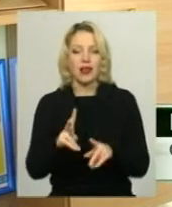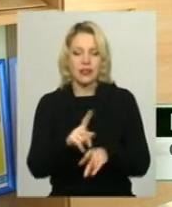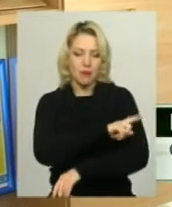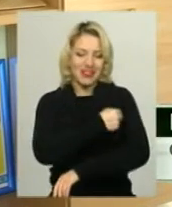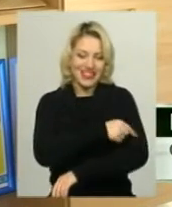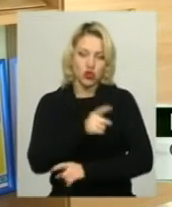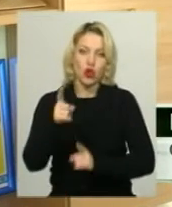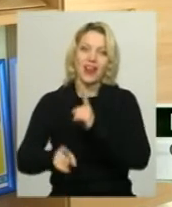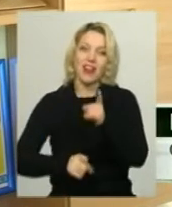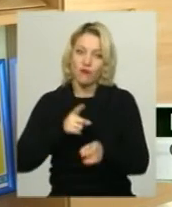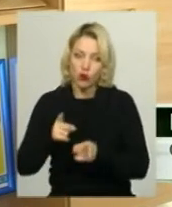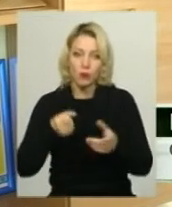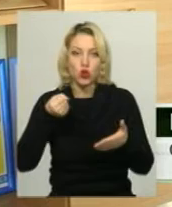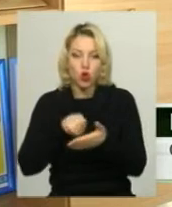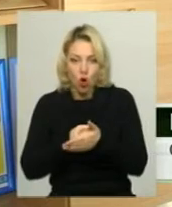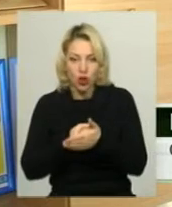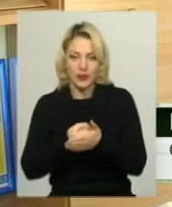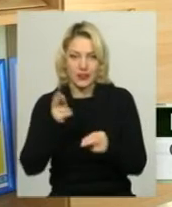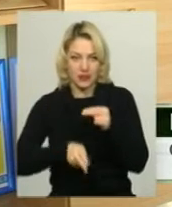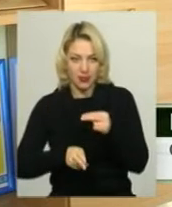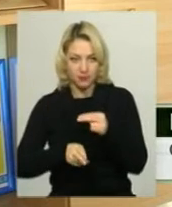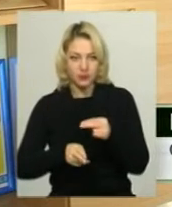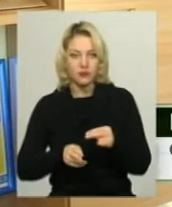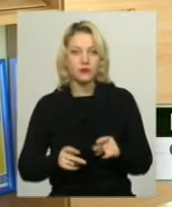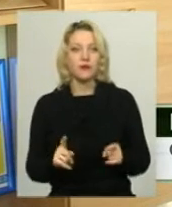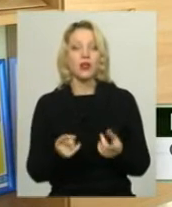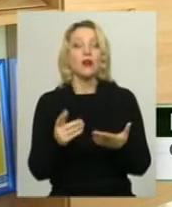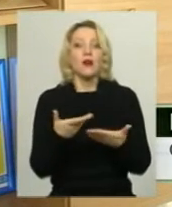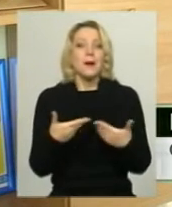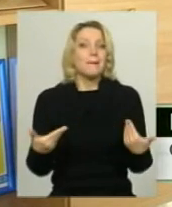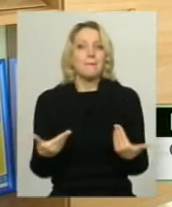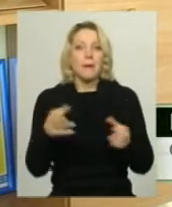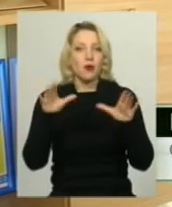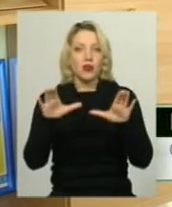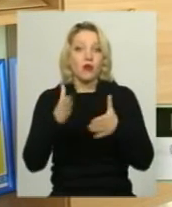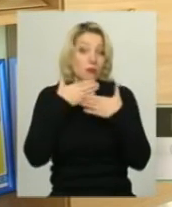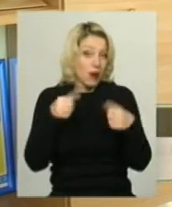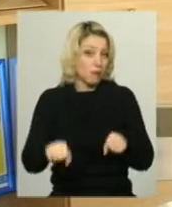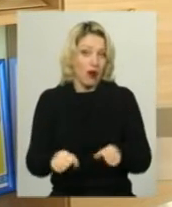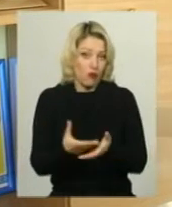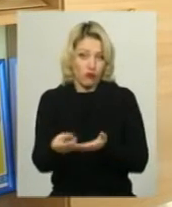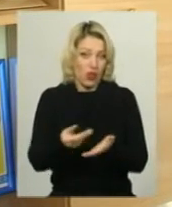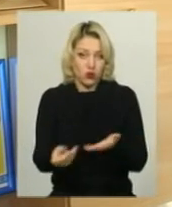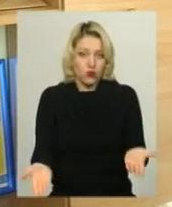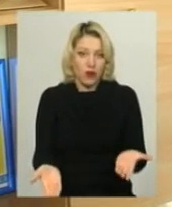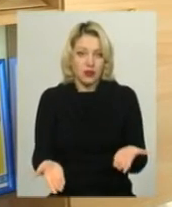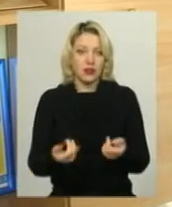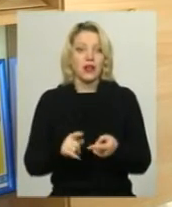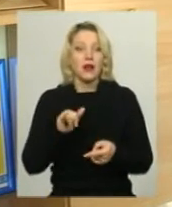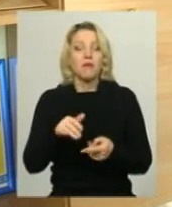реформи до кінця, бо вони кажуть, а ми по законодавству не має права їх фінансувати, ми